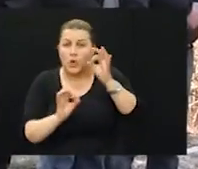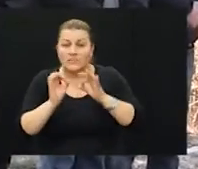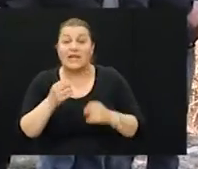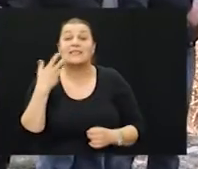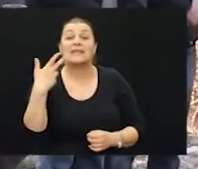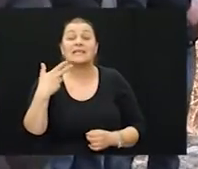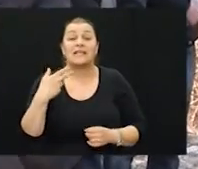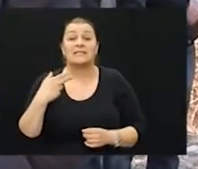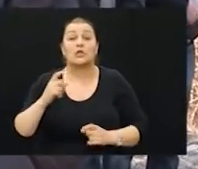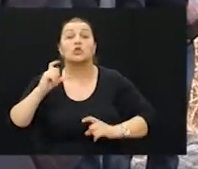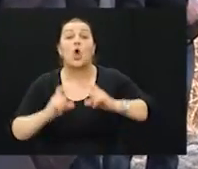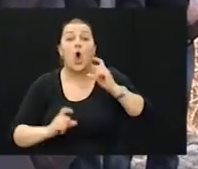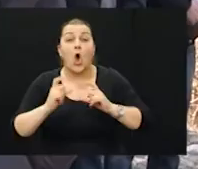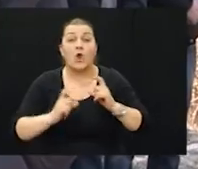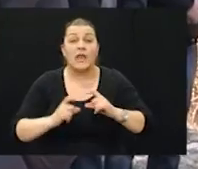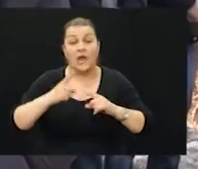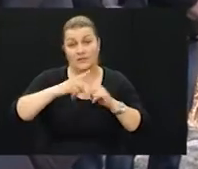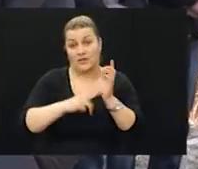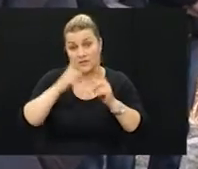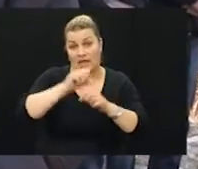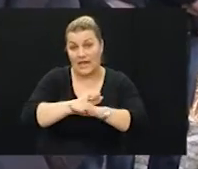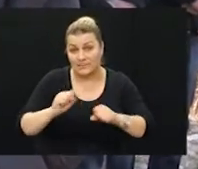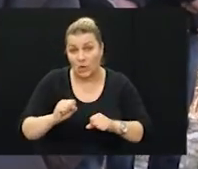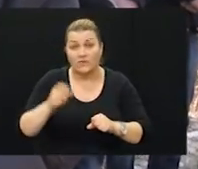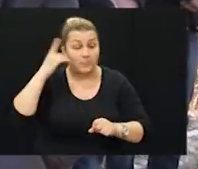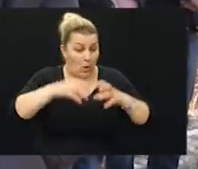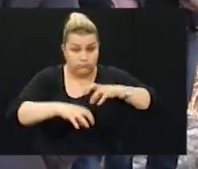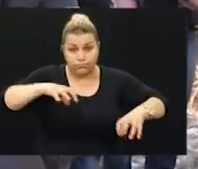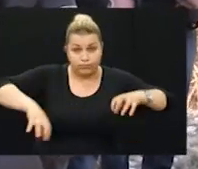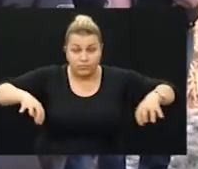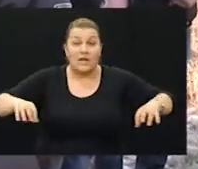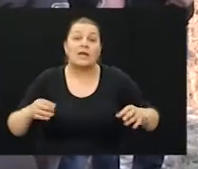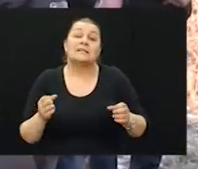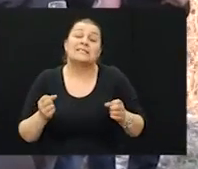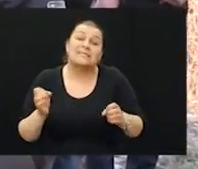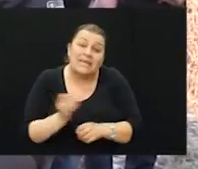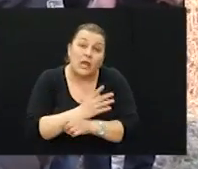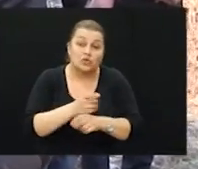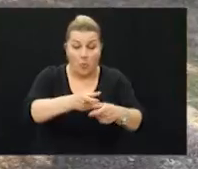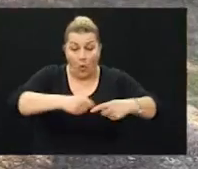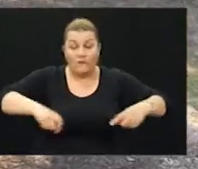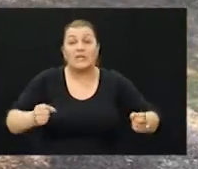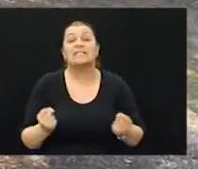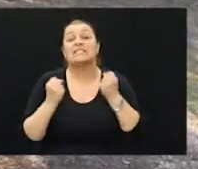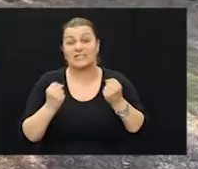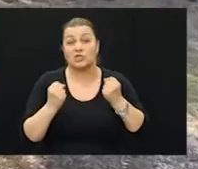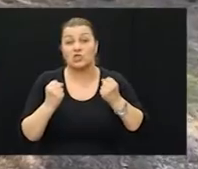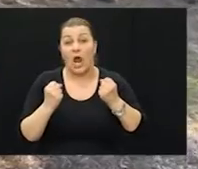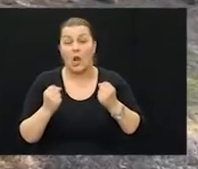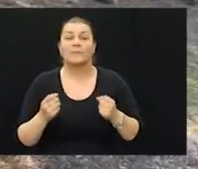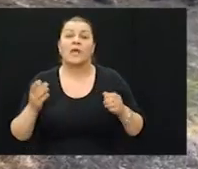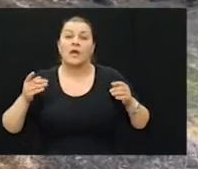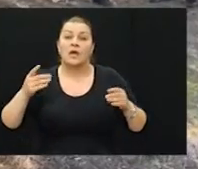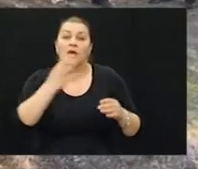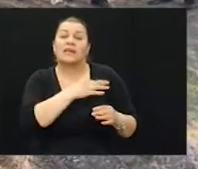30 tona TNT bilo je upotrebljeno u rušenjem brane na nekoliko mjesta, a sama kruna brane srećom je izdržala. Zahvaljujući žurnoj akciji